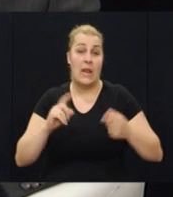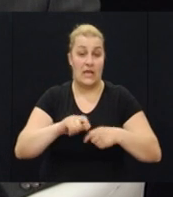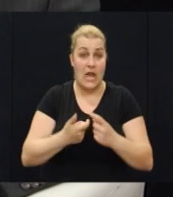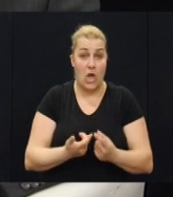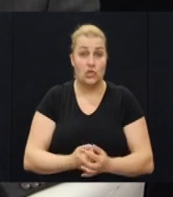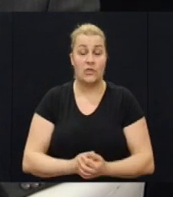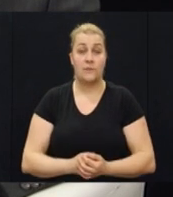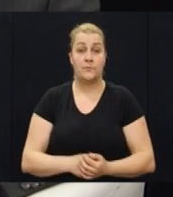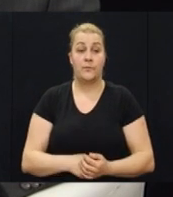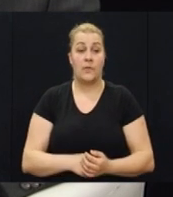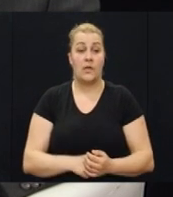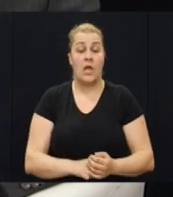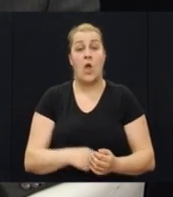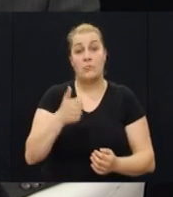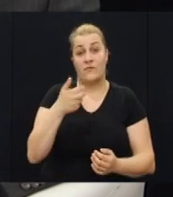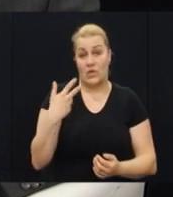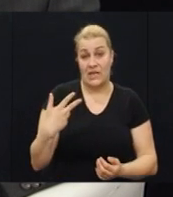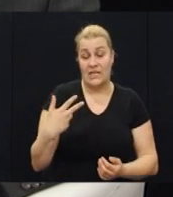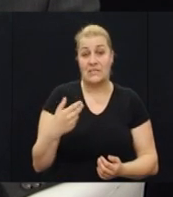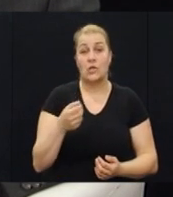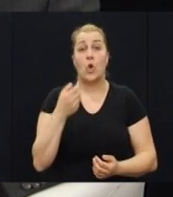najprije 33.